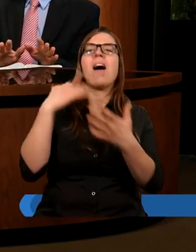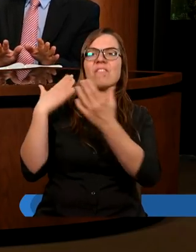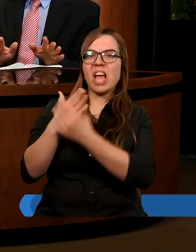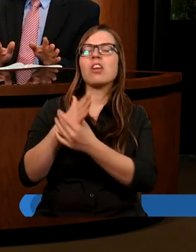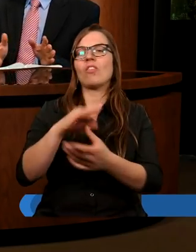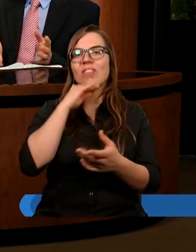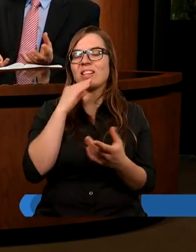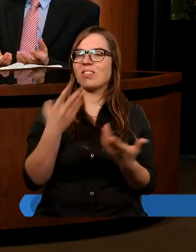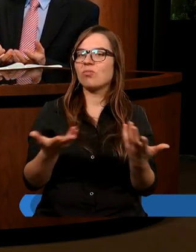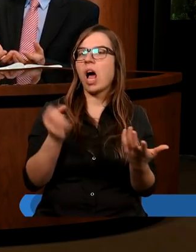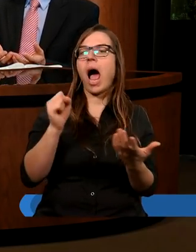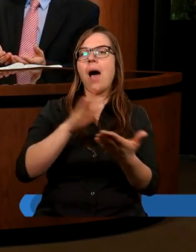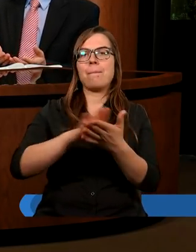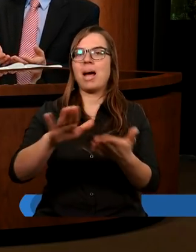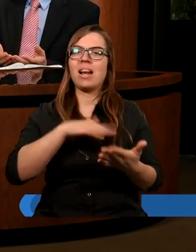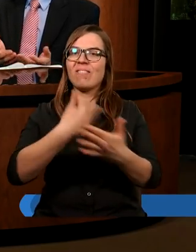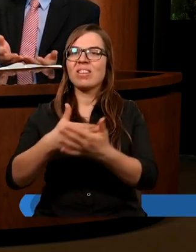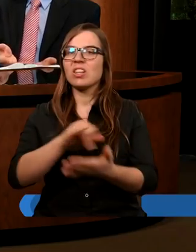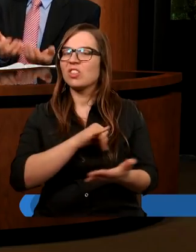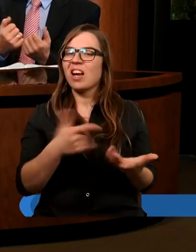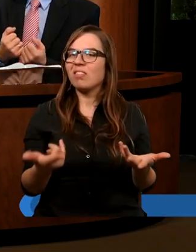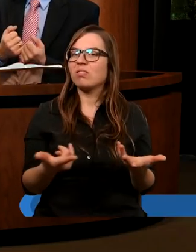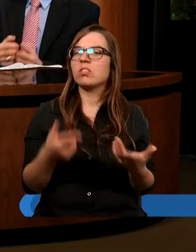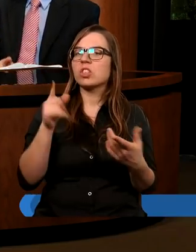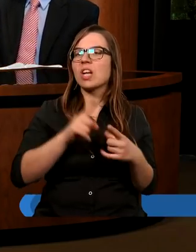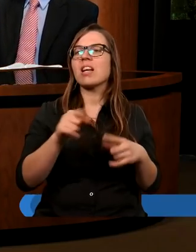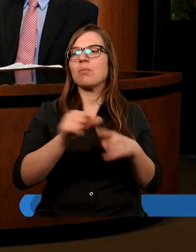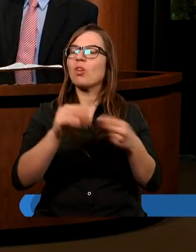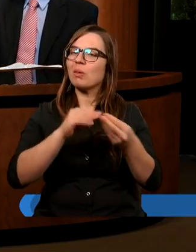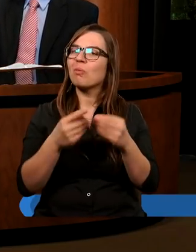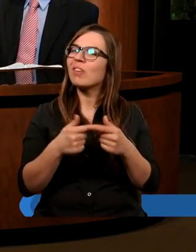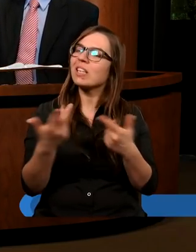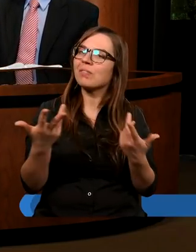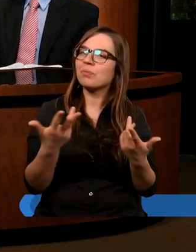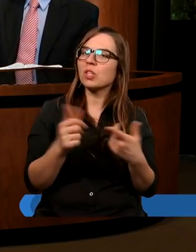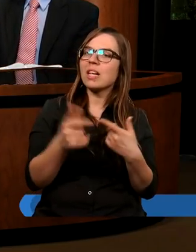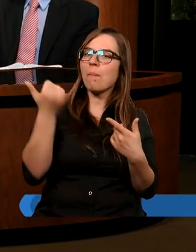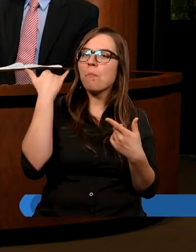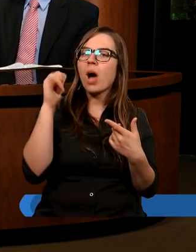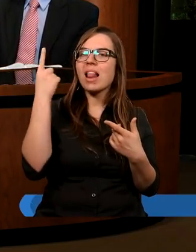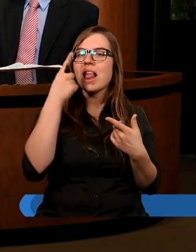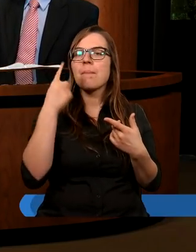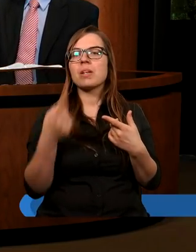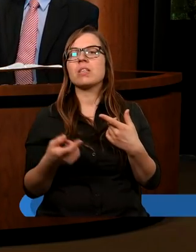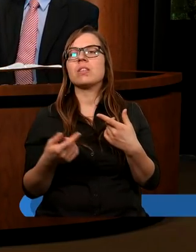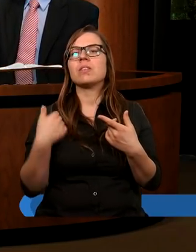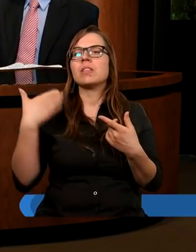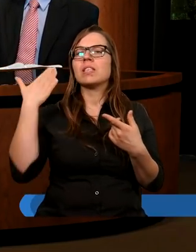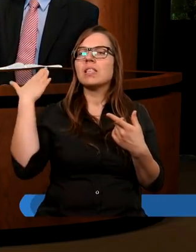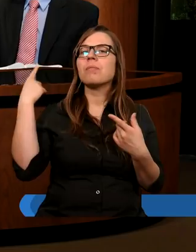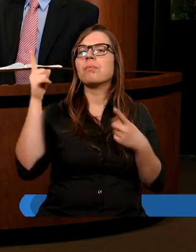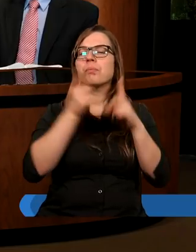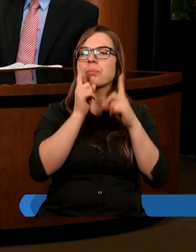grzechów. Na tym polega czasami problem, gdy wyrywamy pewne zdania z kontekstu. Ja niedawno